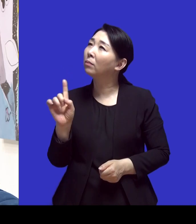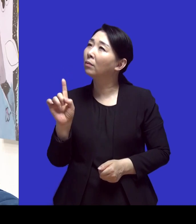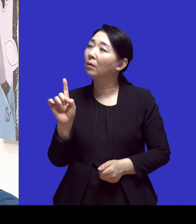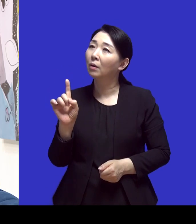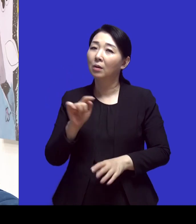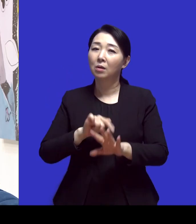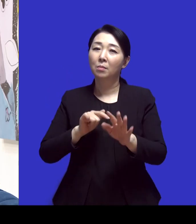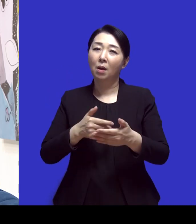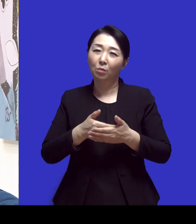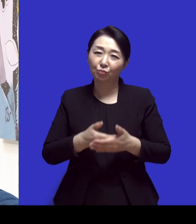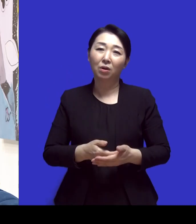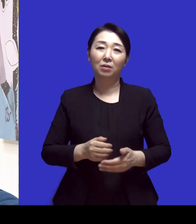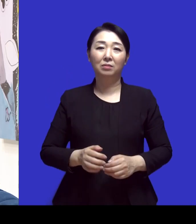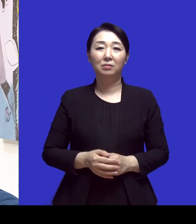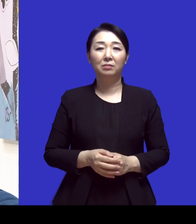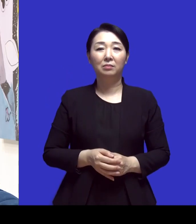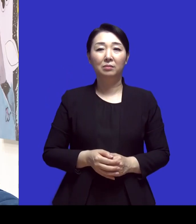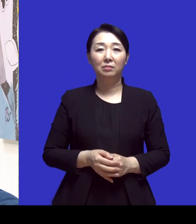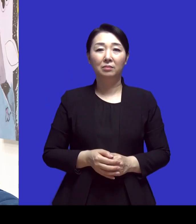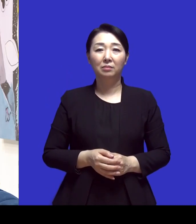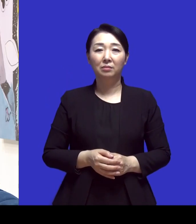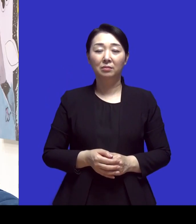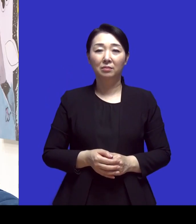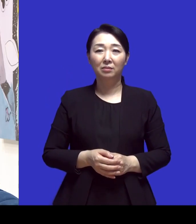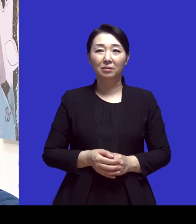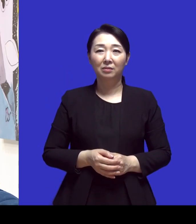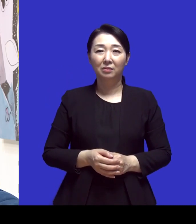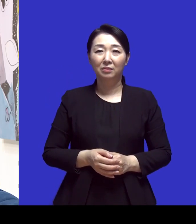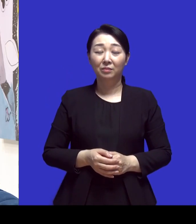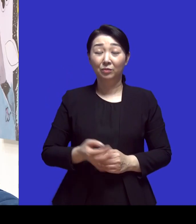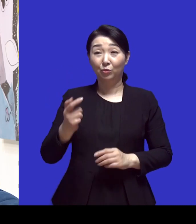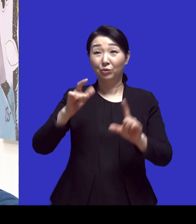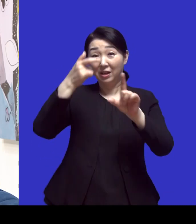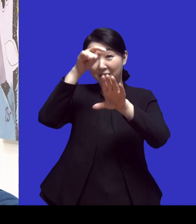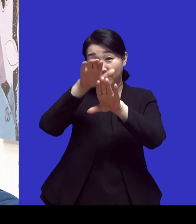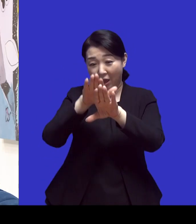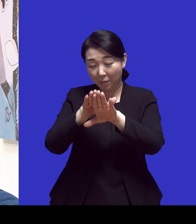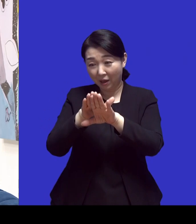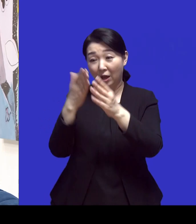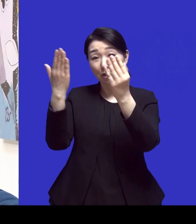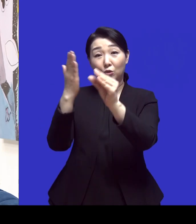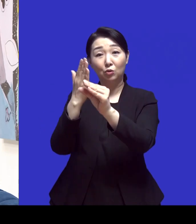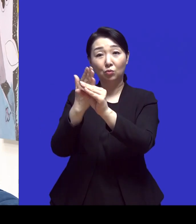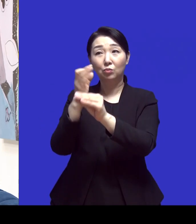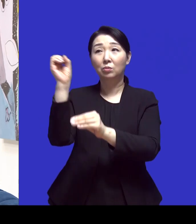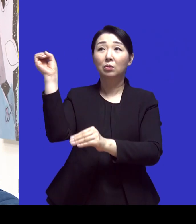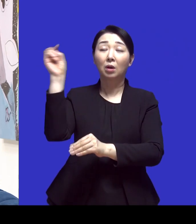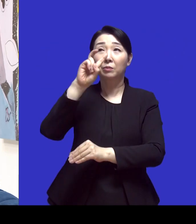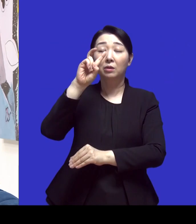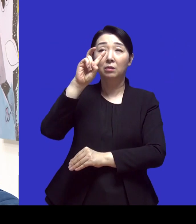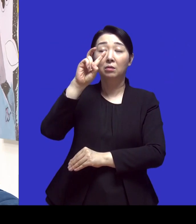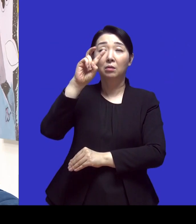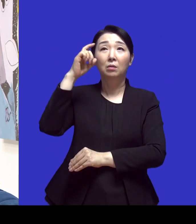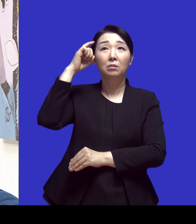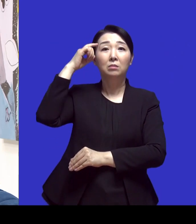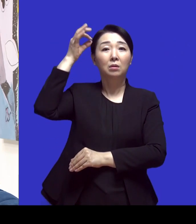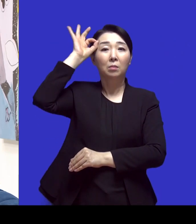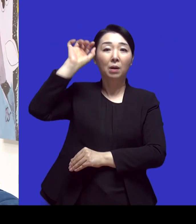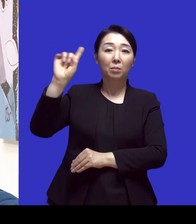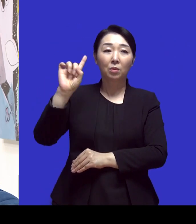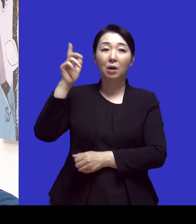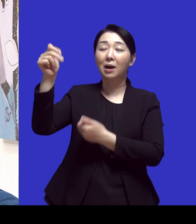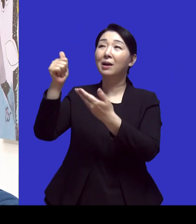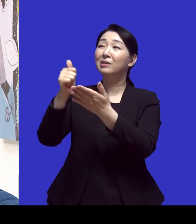무거운 마음으로 이제 있는데 주일날 예배드리고 있었어요 네 갑자기 든 생각에 하나님 저는 하나님이 원하시는